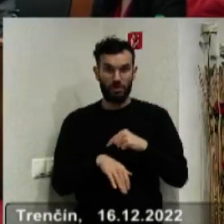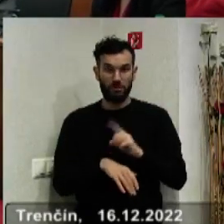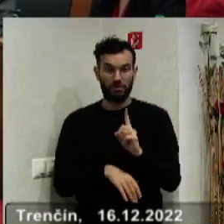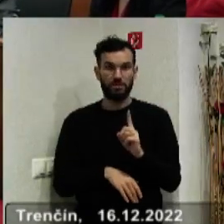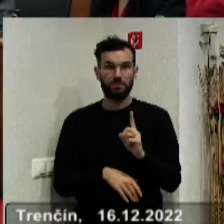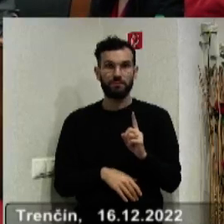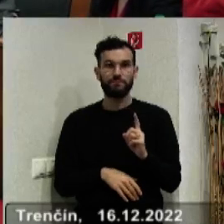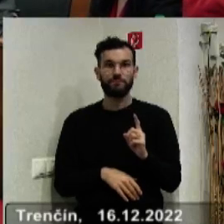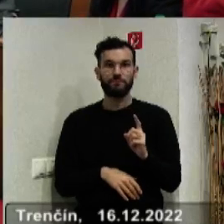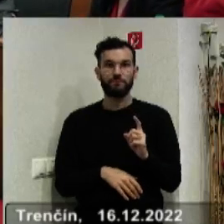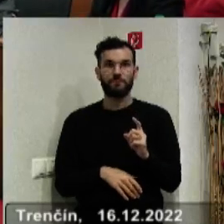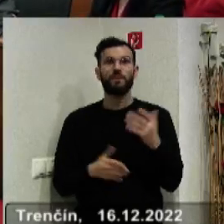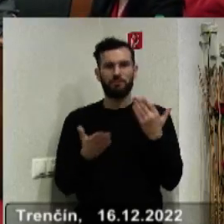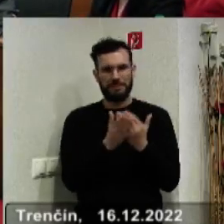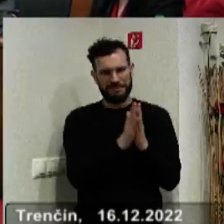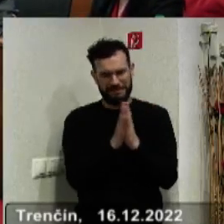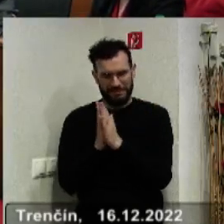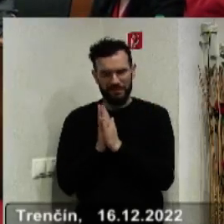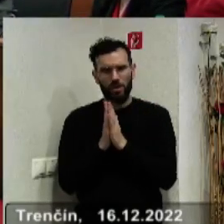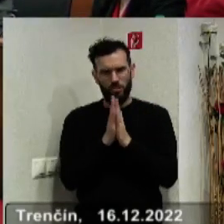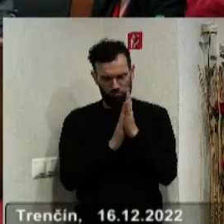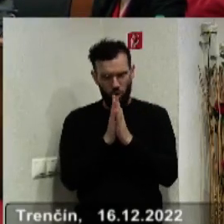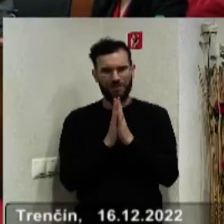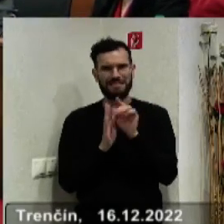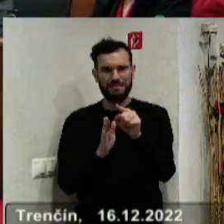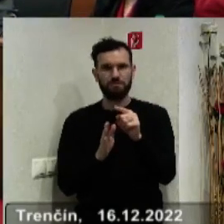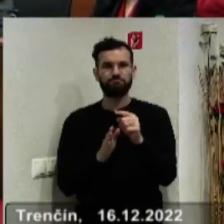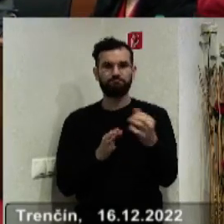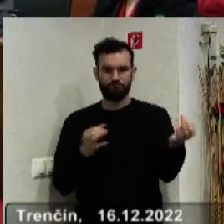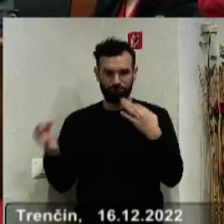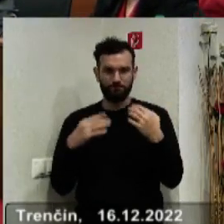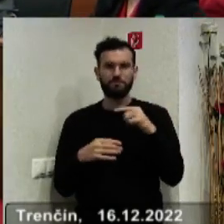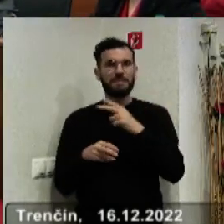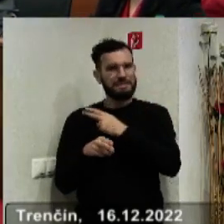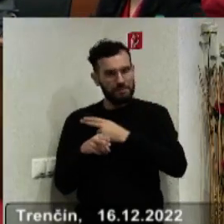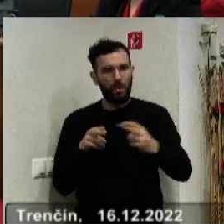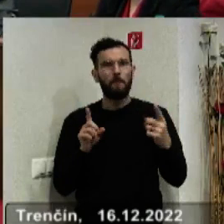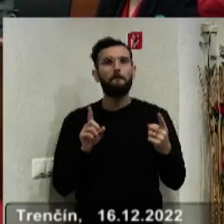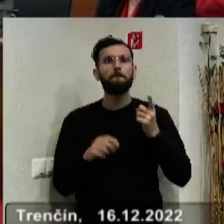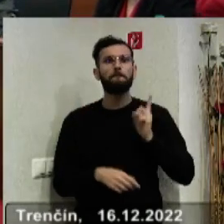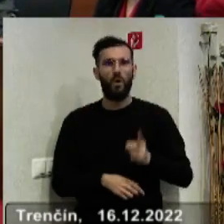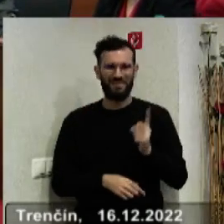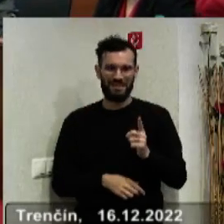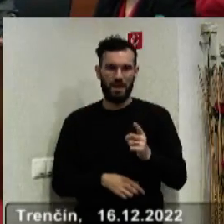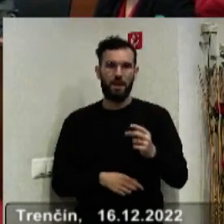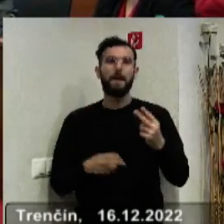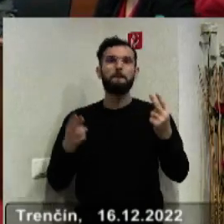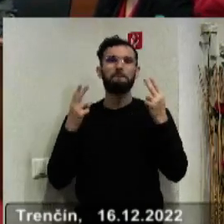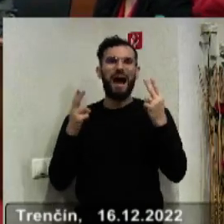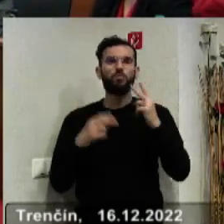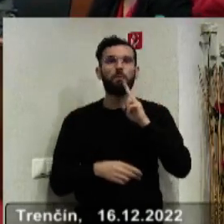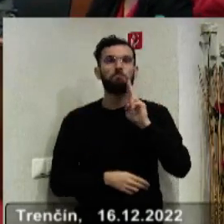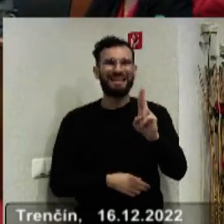Čiže, buďte takí láskaví, doručte, spoňte si túto povinnosť, doručte majetkové